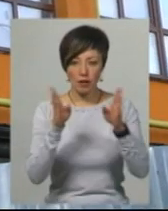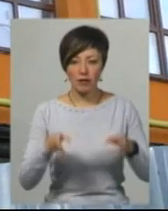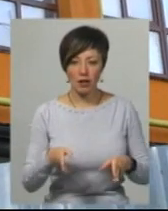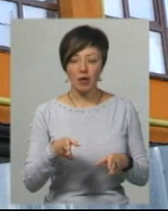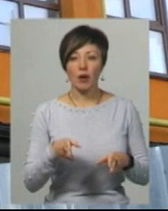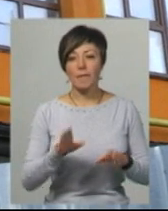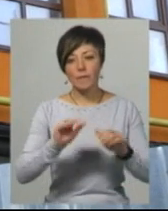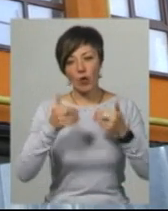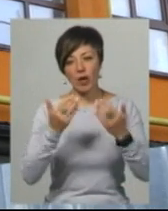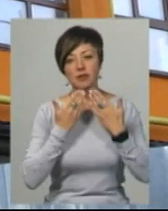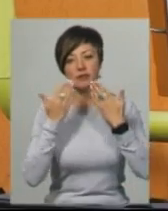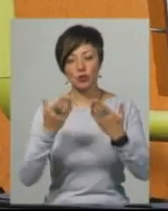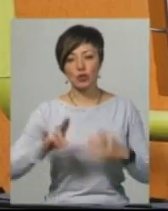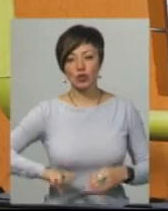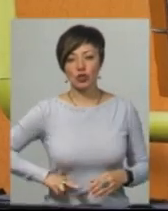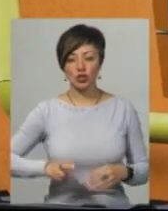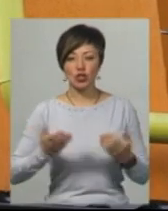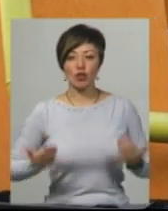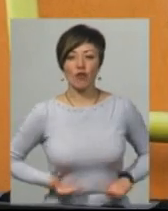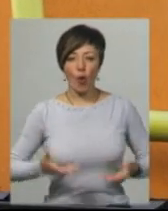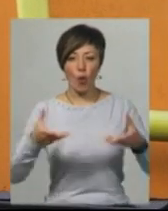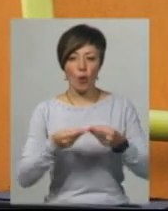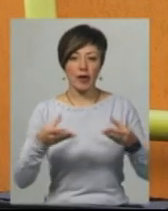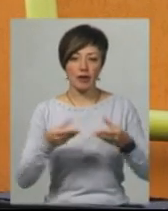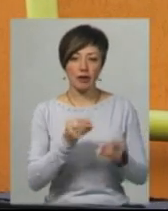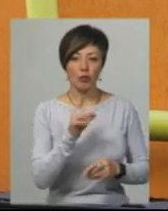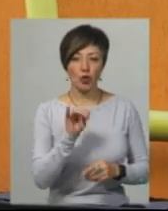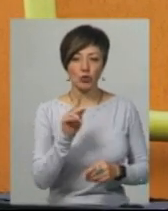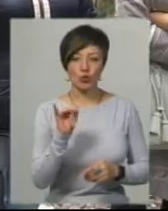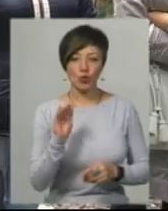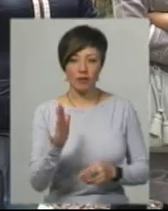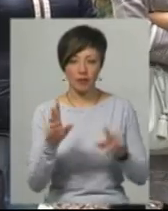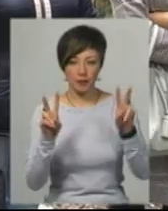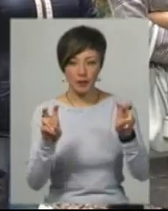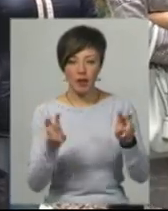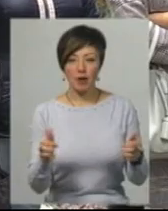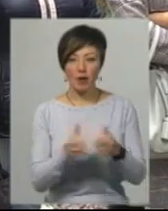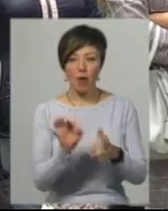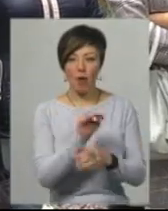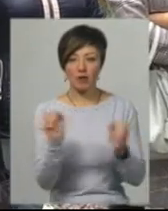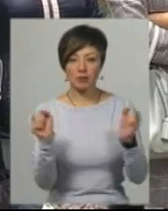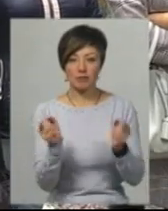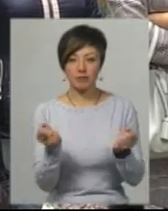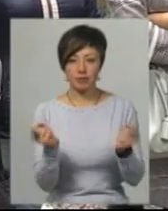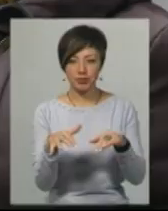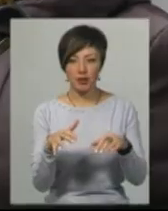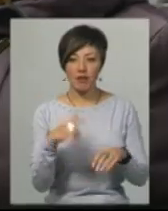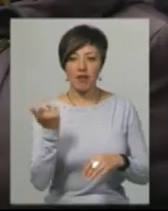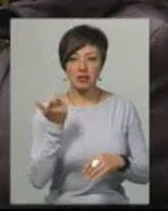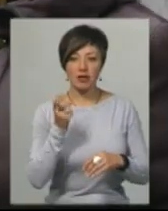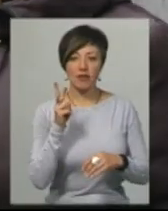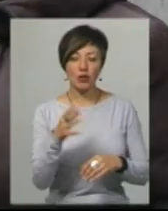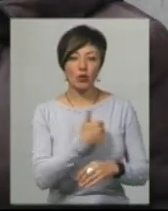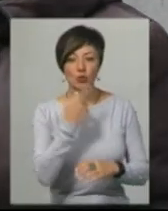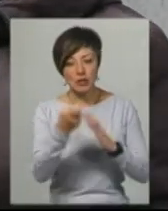Ігор Феринський порадив звернутися до директора житлового кооперативу «Проскурів». Біля офісу кооперативу зібралися власники квартир того ж будинку, який хоче